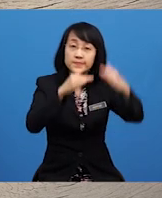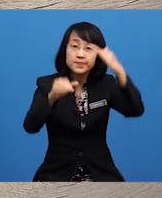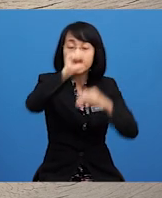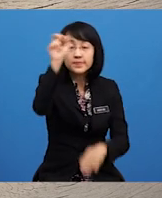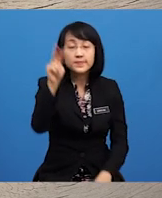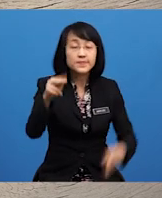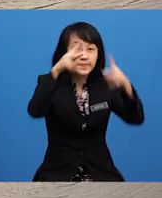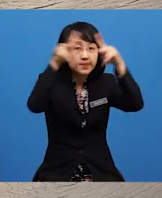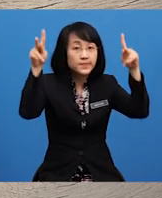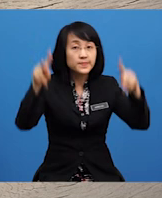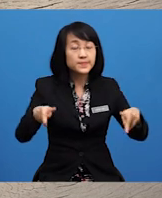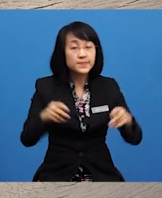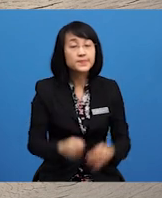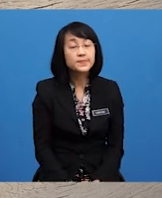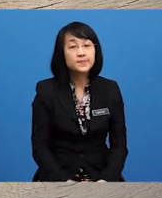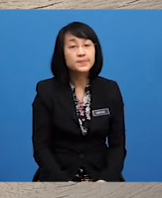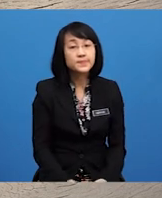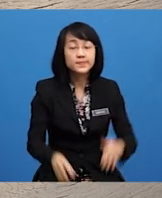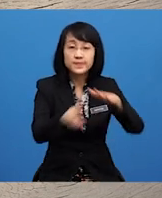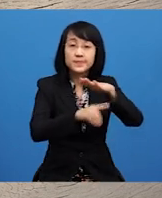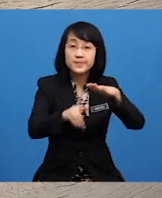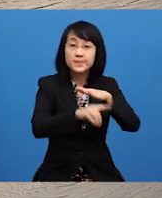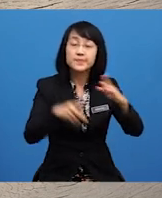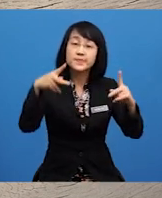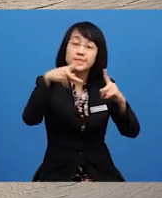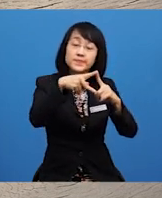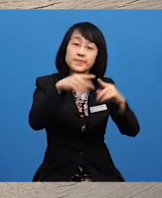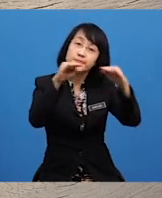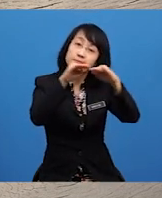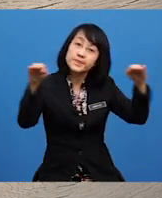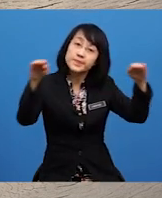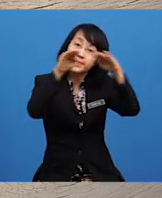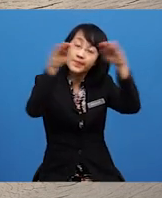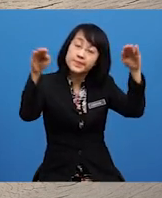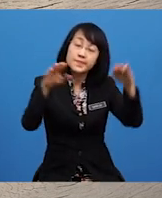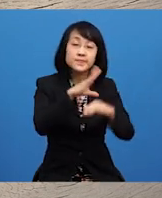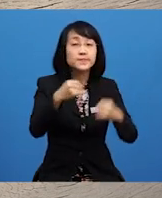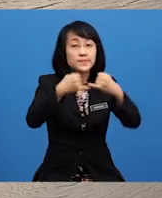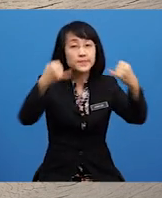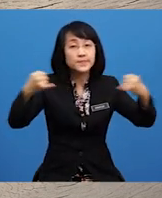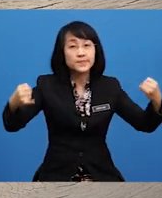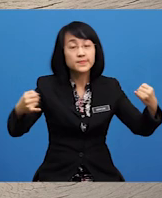Peperiksaan Yang Berdasarkan Kepada Aras Dan Jenis Soalan